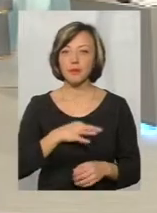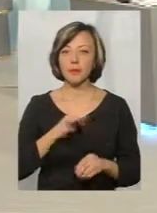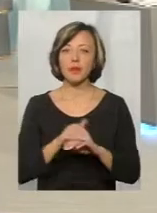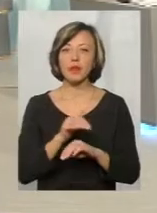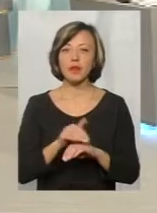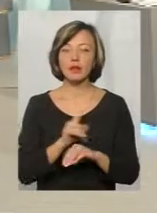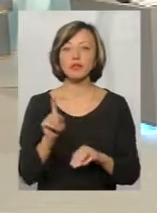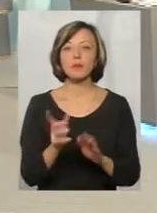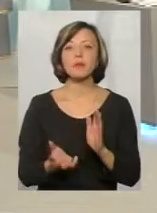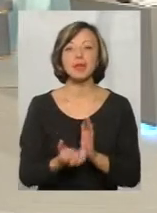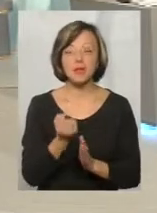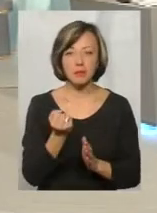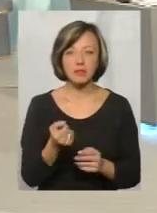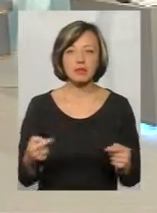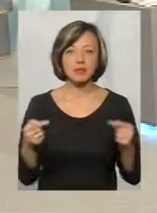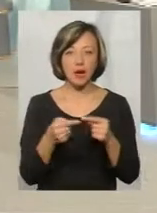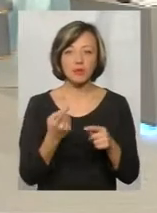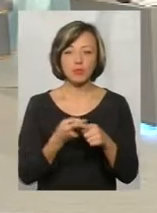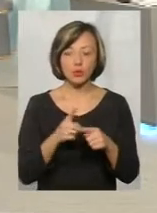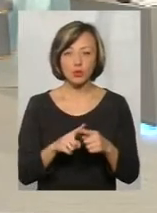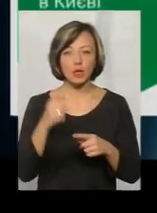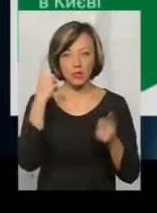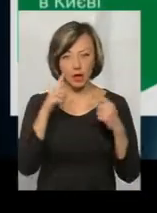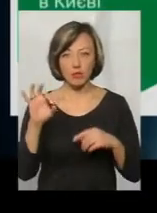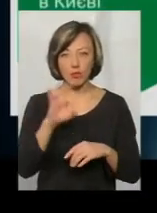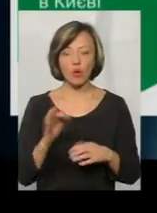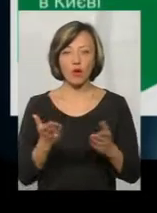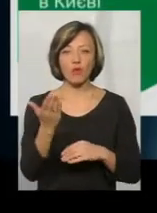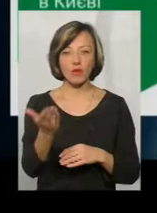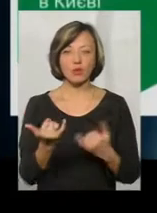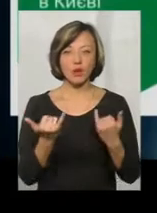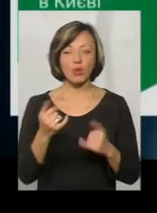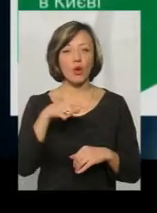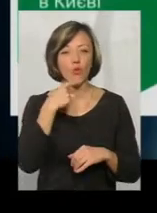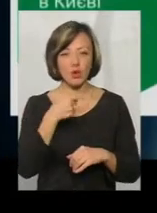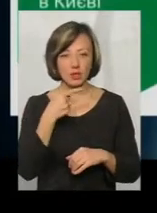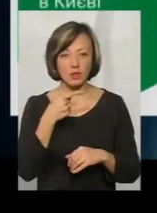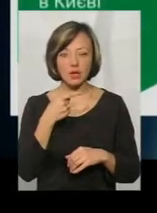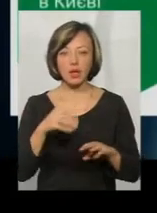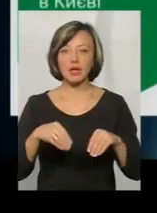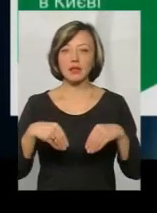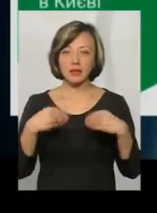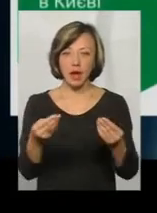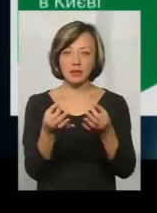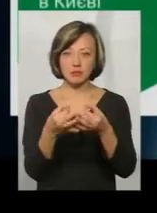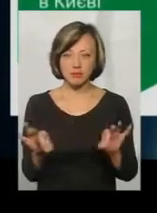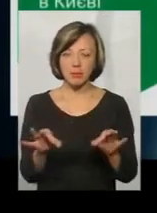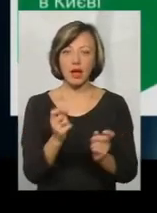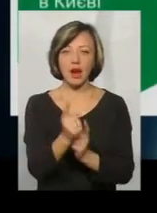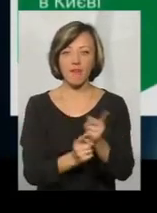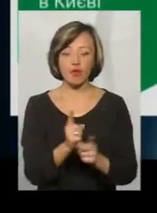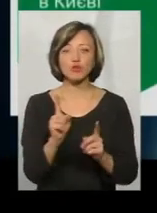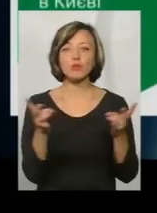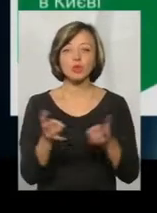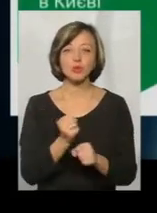підтримати саме цю ідею, про яку ви сьогодні говорили, аби дати зелене світло реформі, що